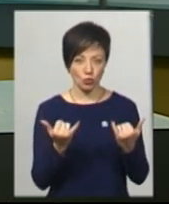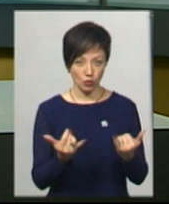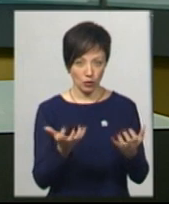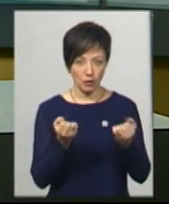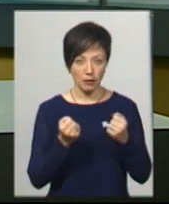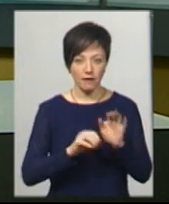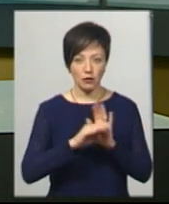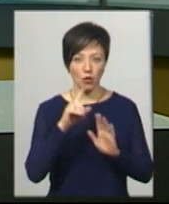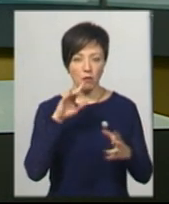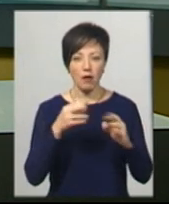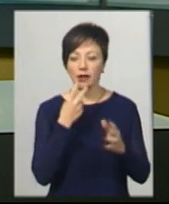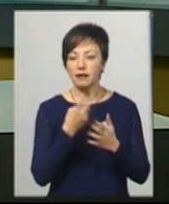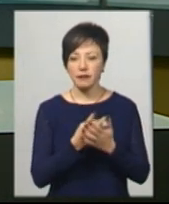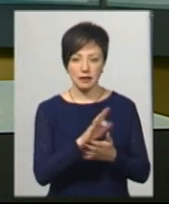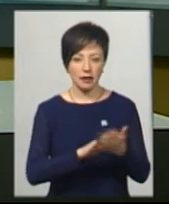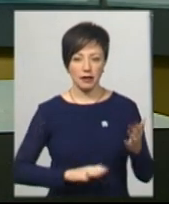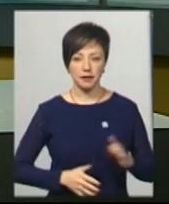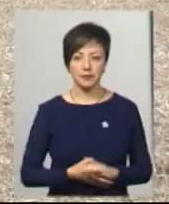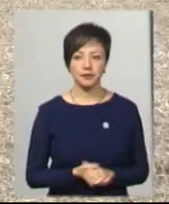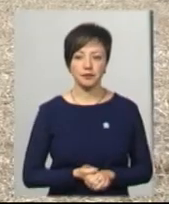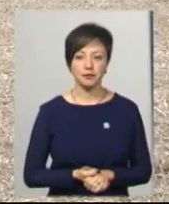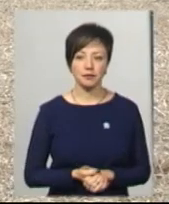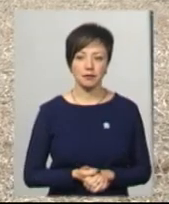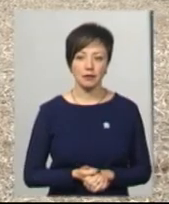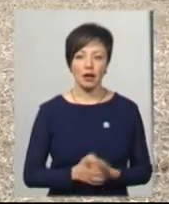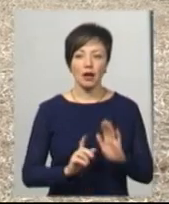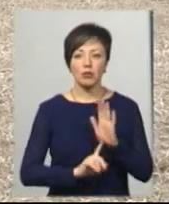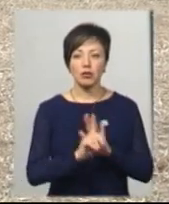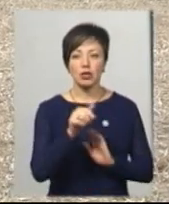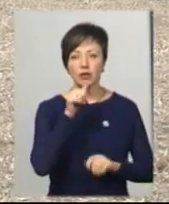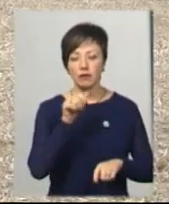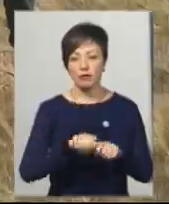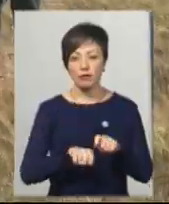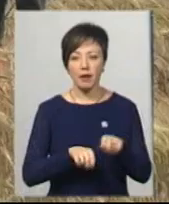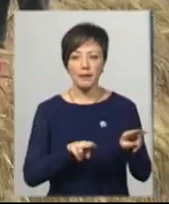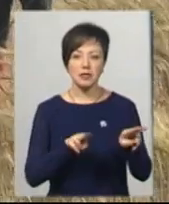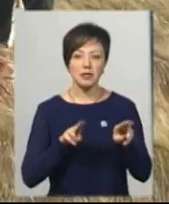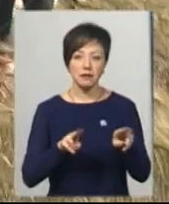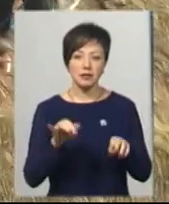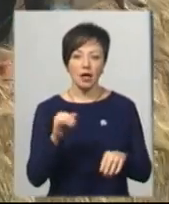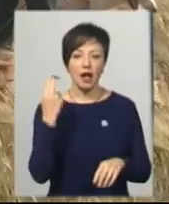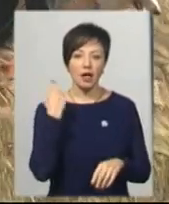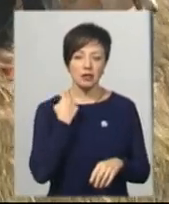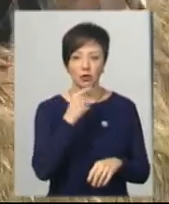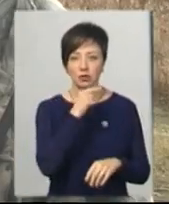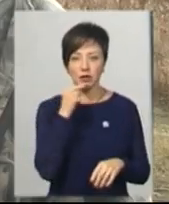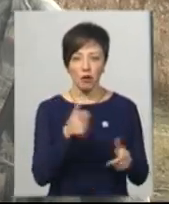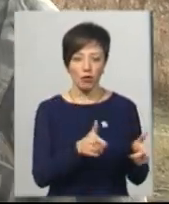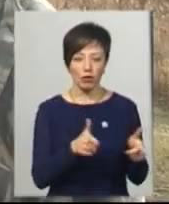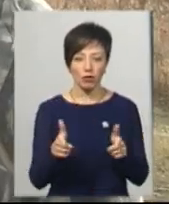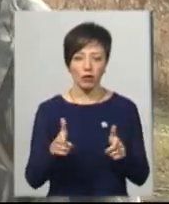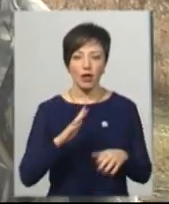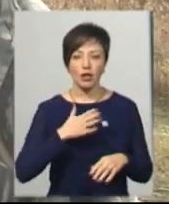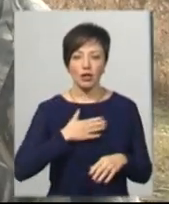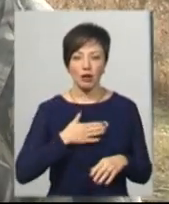отримав високі бали – дивіться в сюжеті. Початок випробування – мисливці і хорти, англійські та російські, на поготові. В